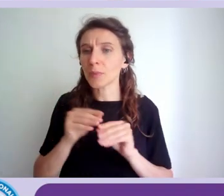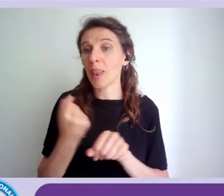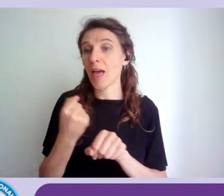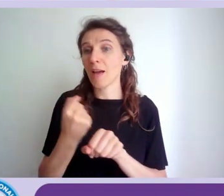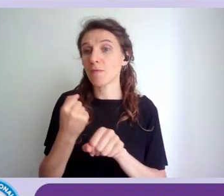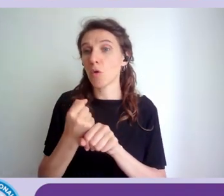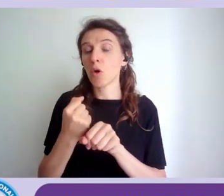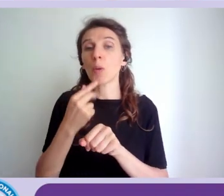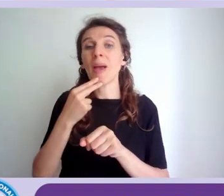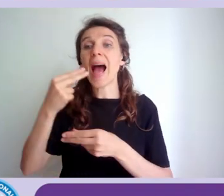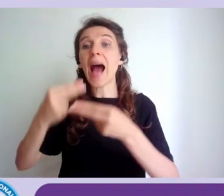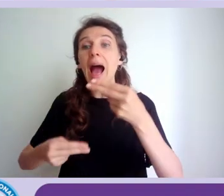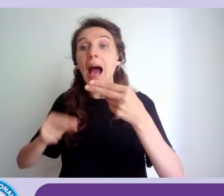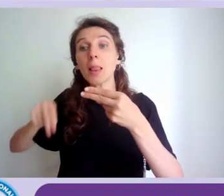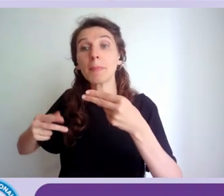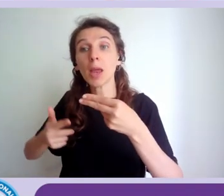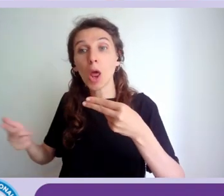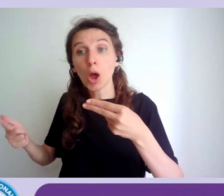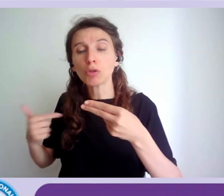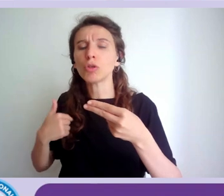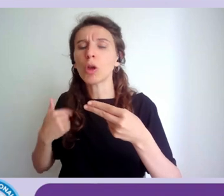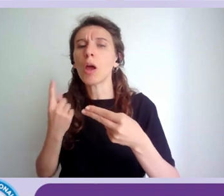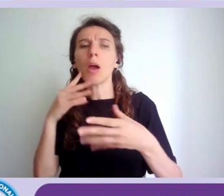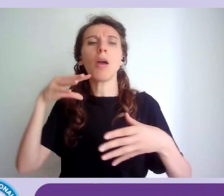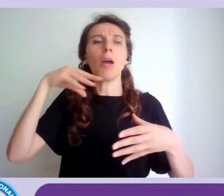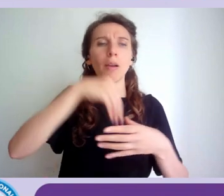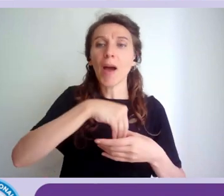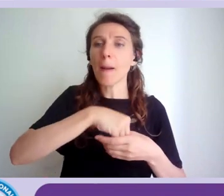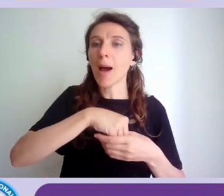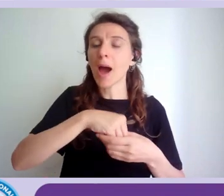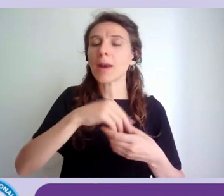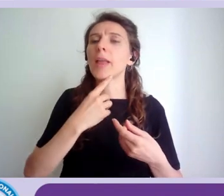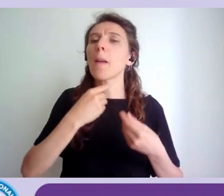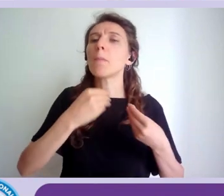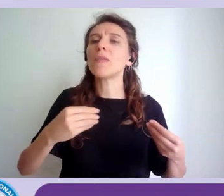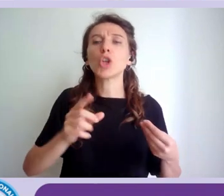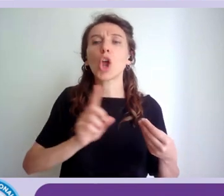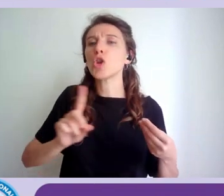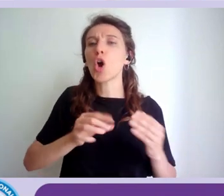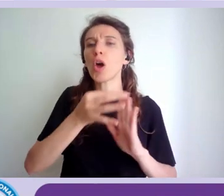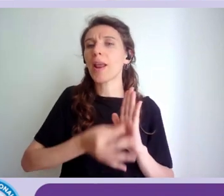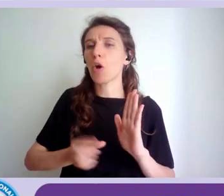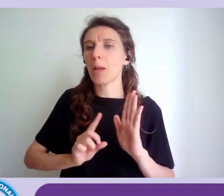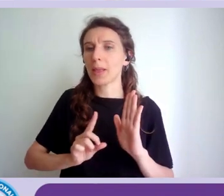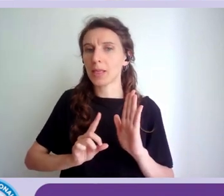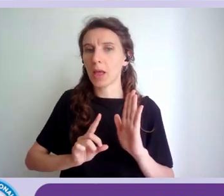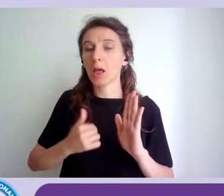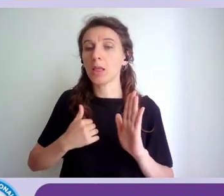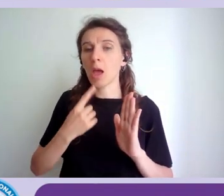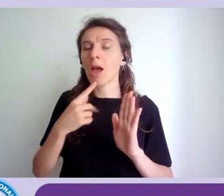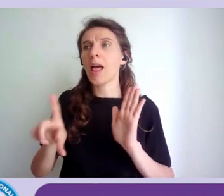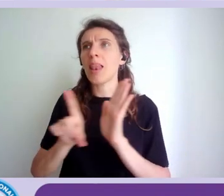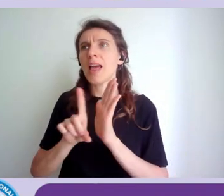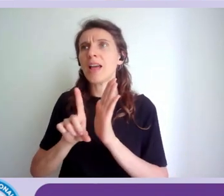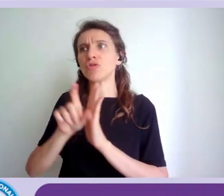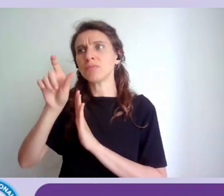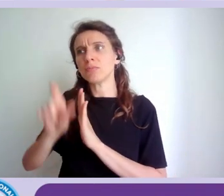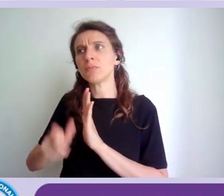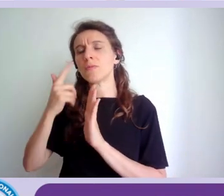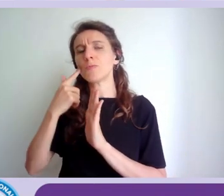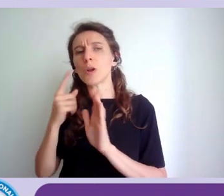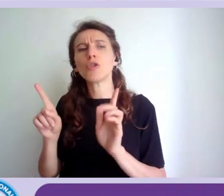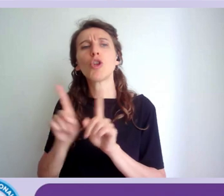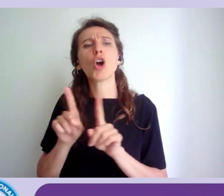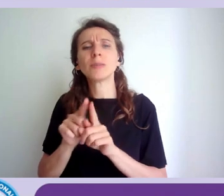rientrano nelle professioni non regolamentate in questo caso il legislatore ha voluto creare una norma per consentire comunque